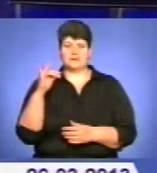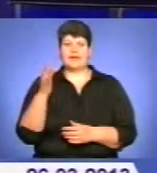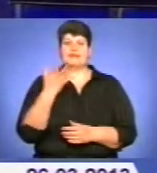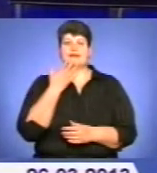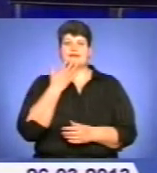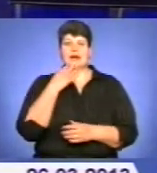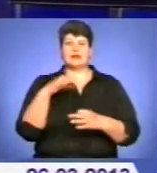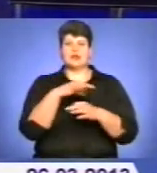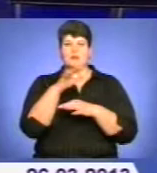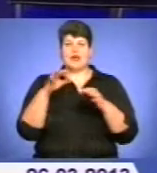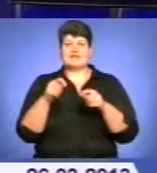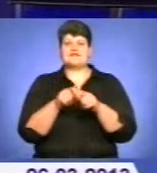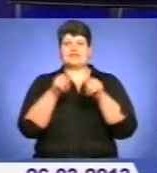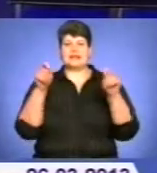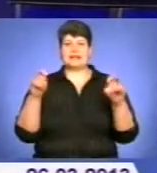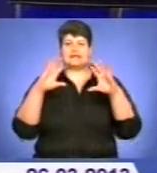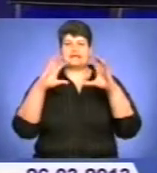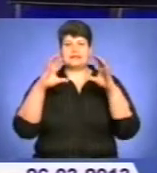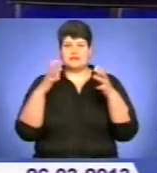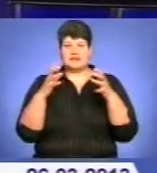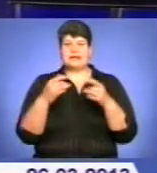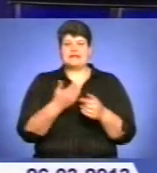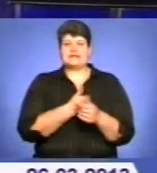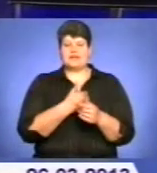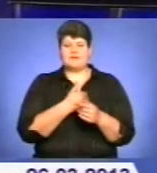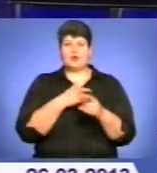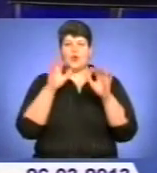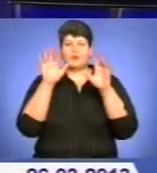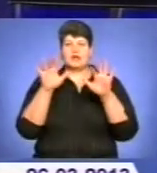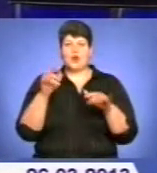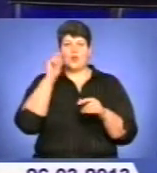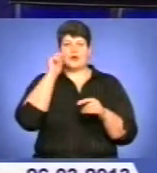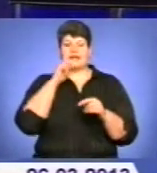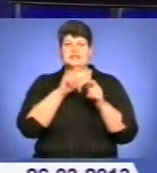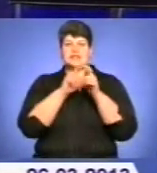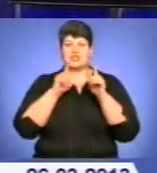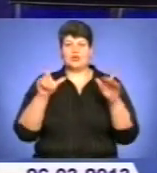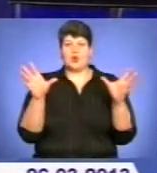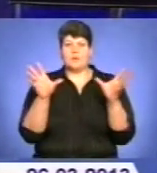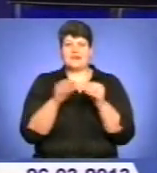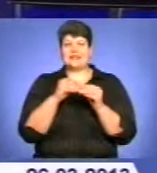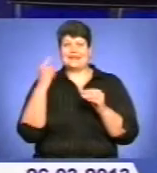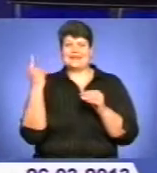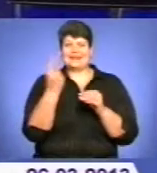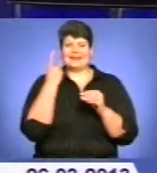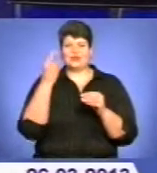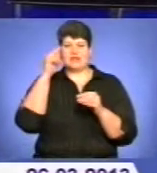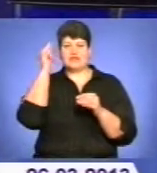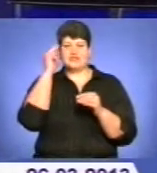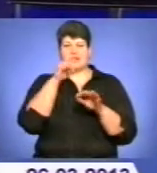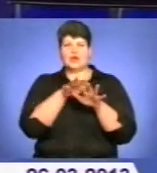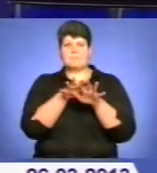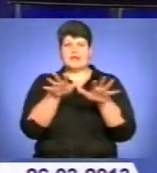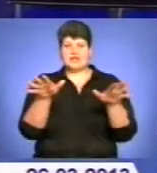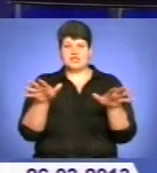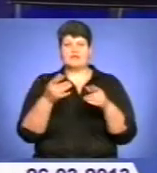проєкт «Відкритий світ» – ініціатива з комп'ютеризації українських шкіл та об'єднання їх у рамках єдиної навчальної мережі. Нині